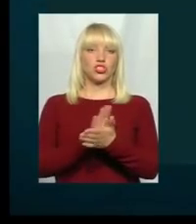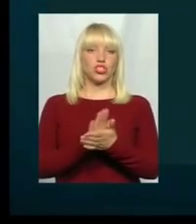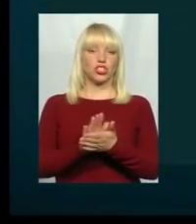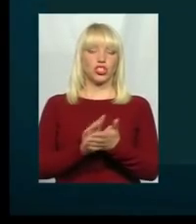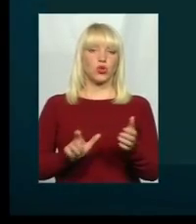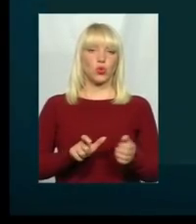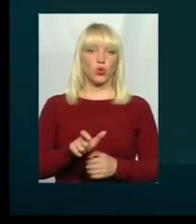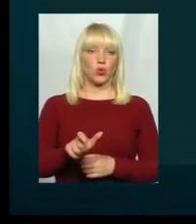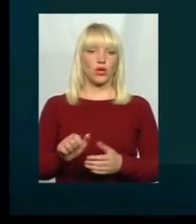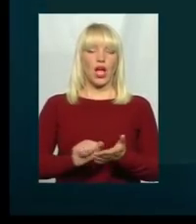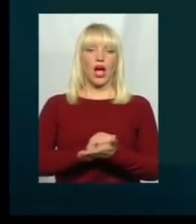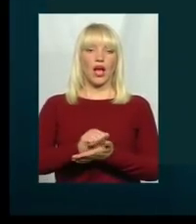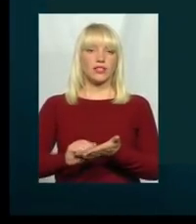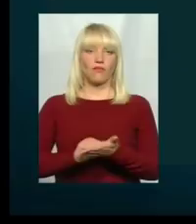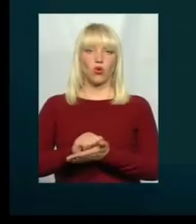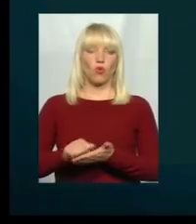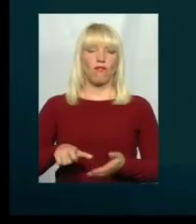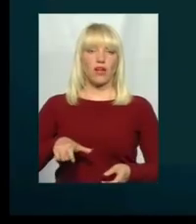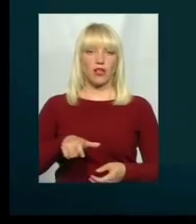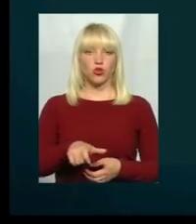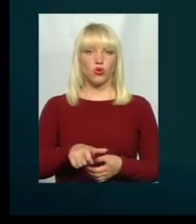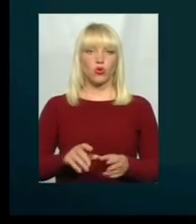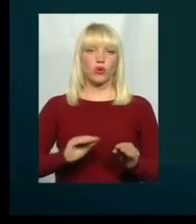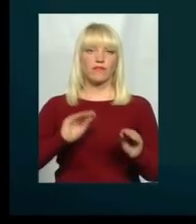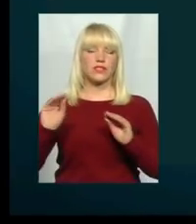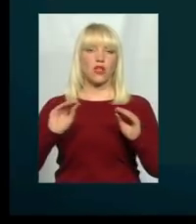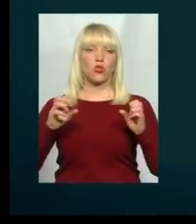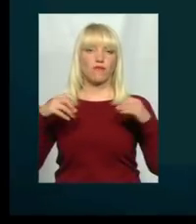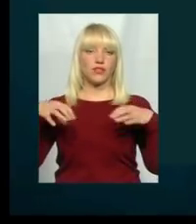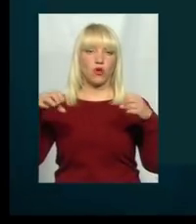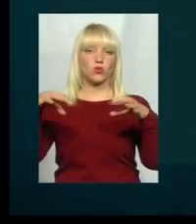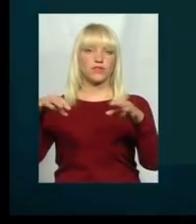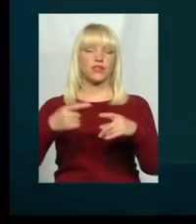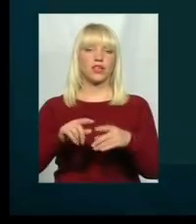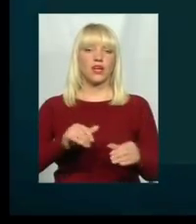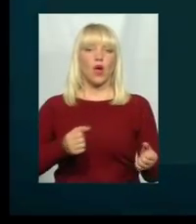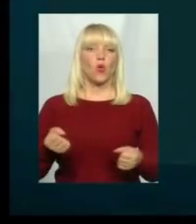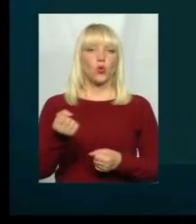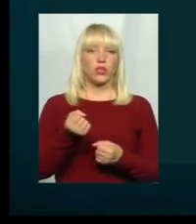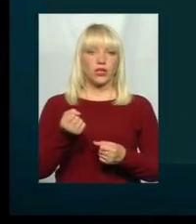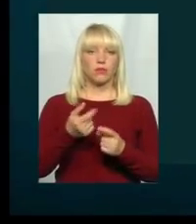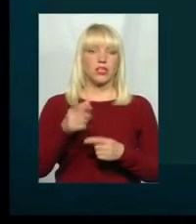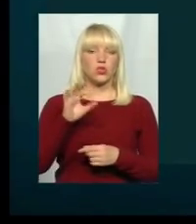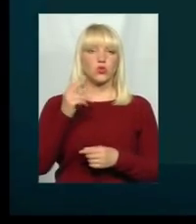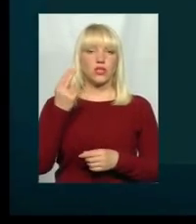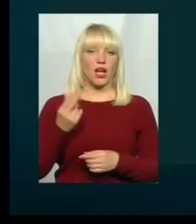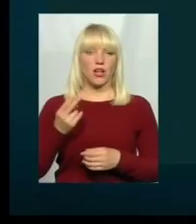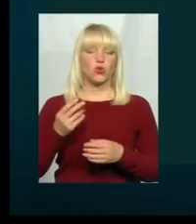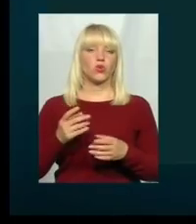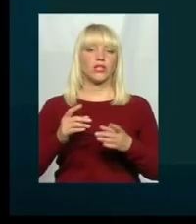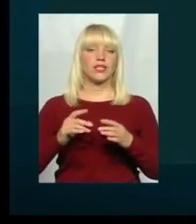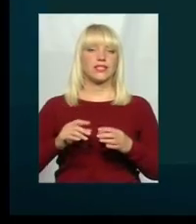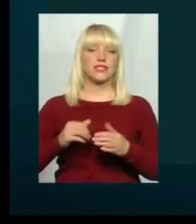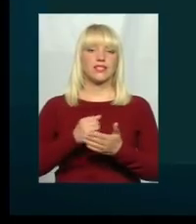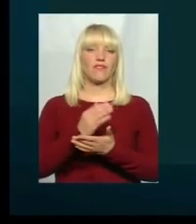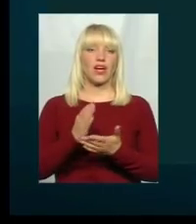асфальтування дороги, встановлення освітлення, утримання соціальної сфери. Я не бачу якогось такого, знаєте,